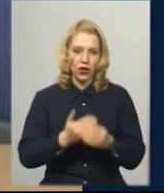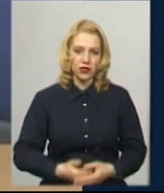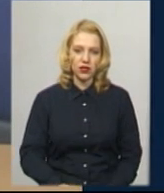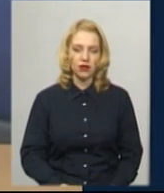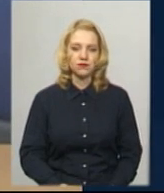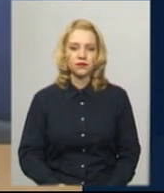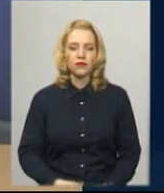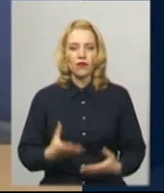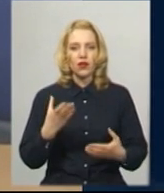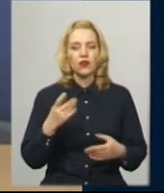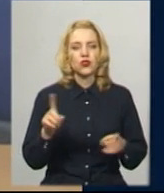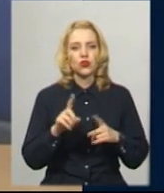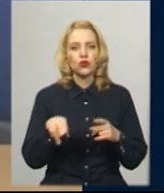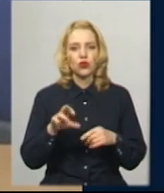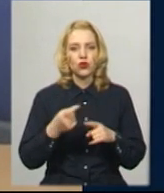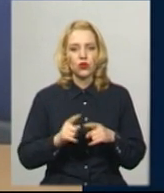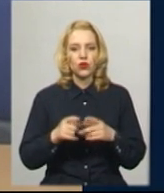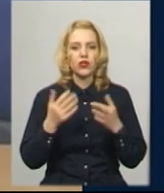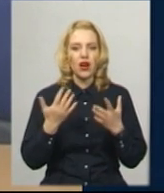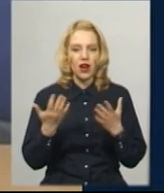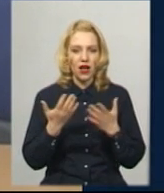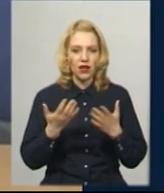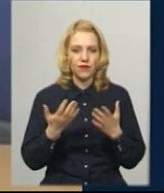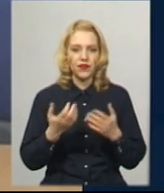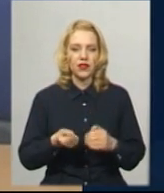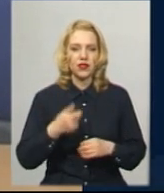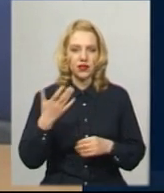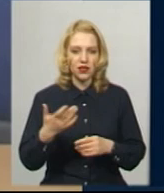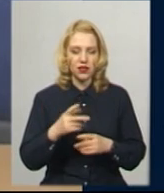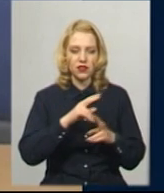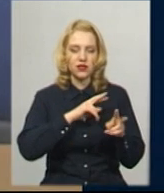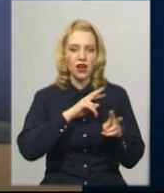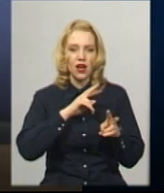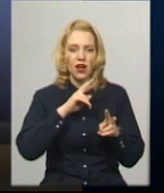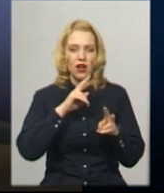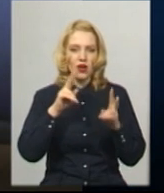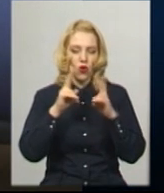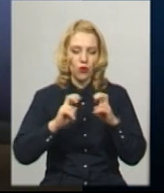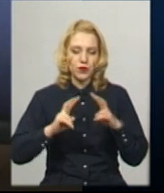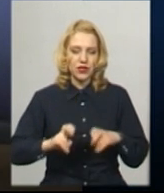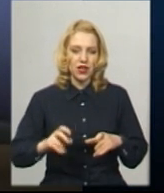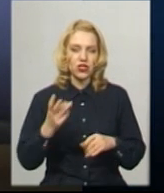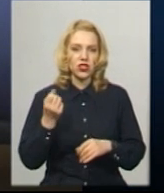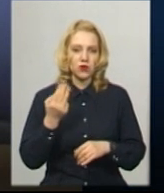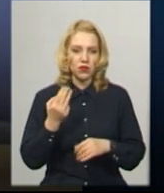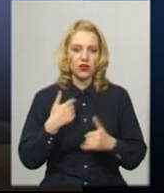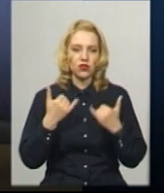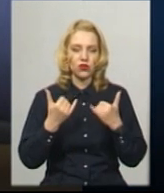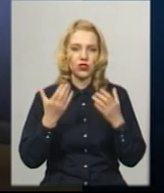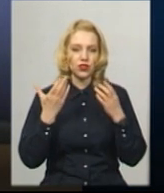Щодо того, яка кількість обстежена по шепетівці, чітко сказати не можу. Але на сьогоднішній день,